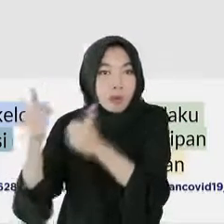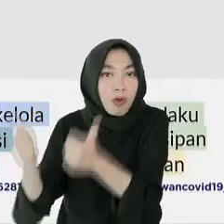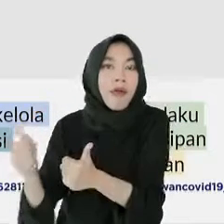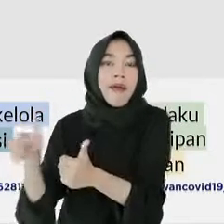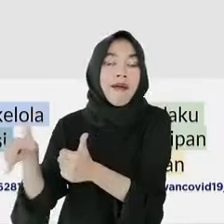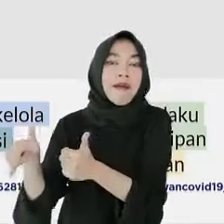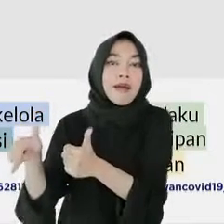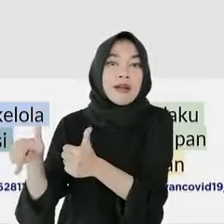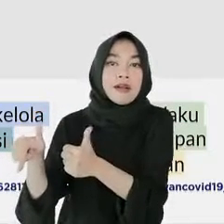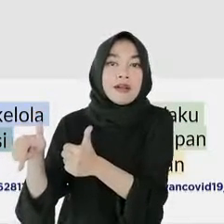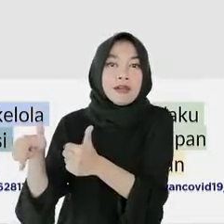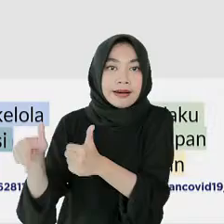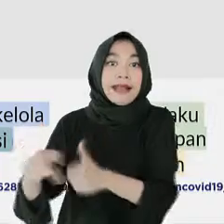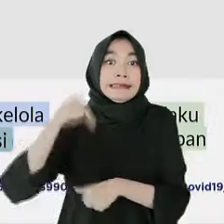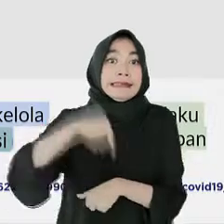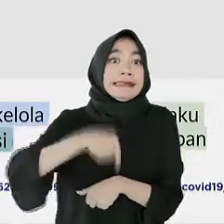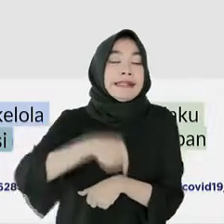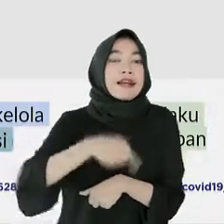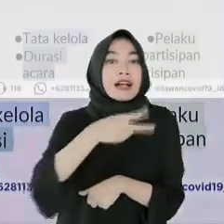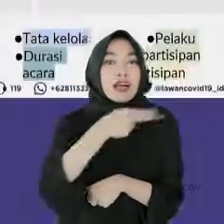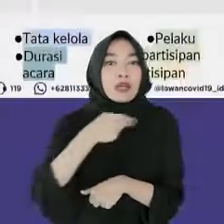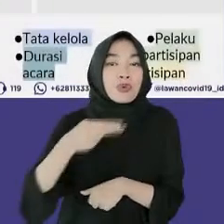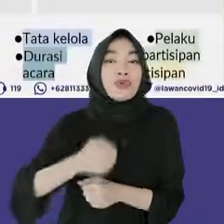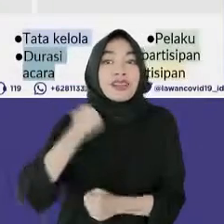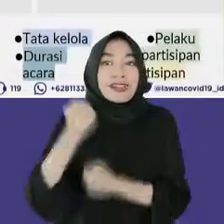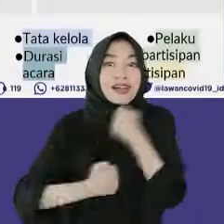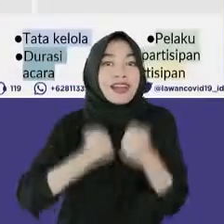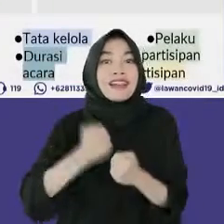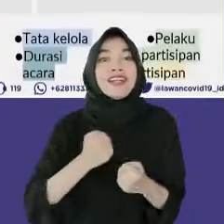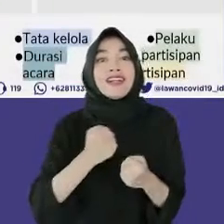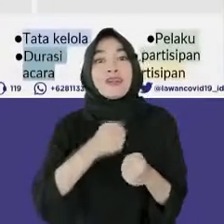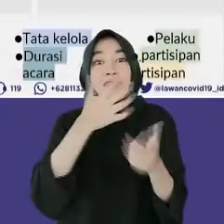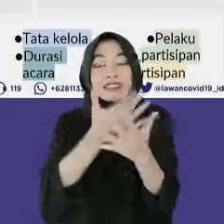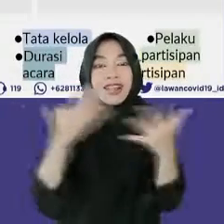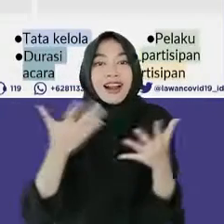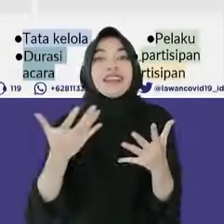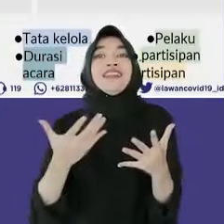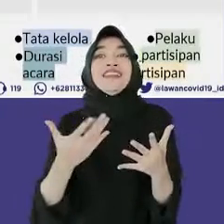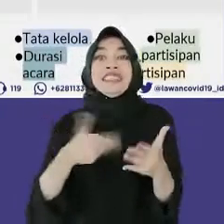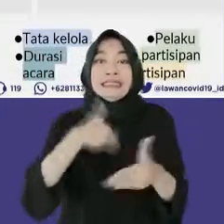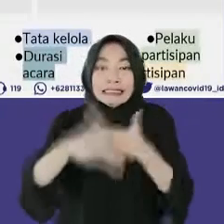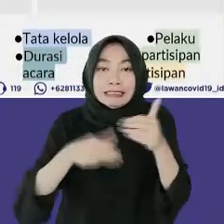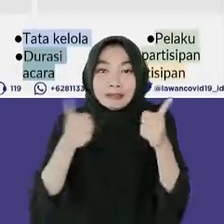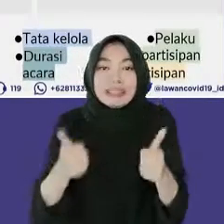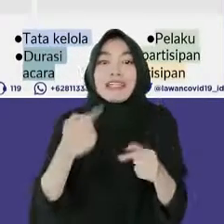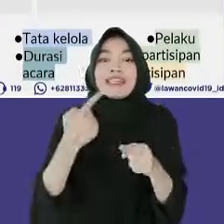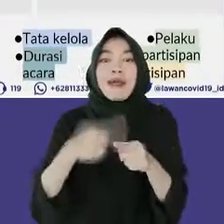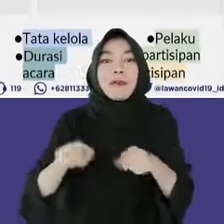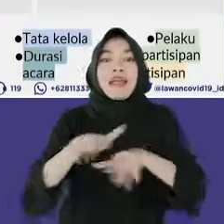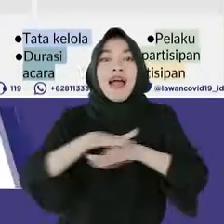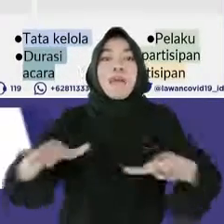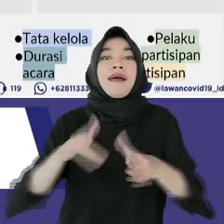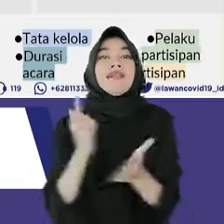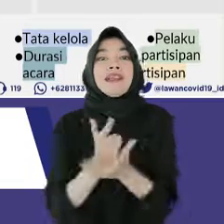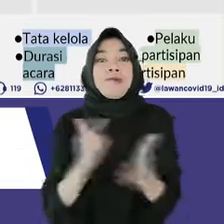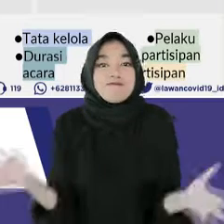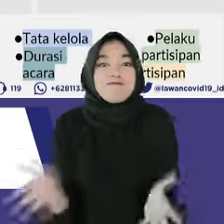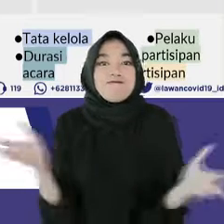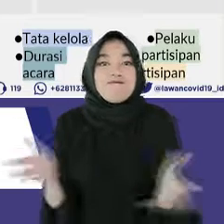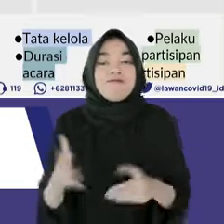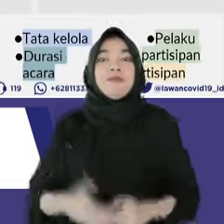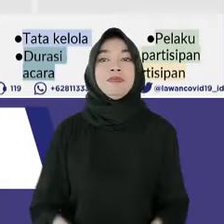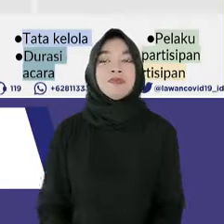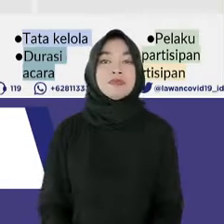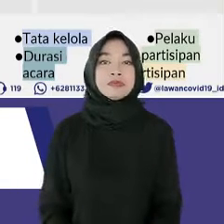berupaya mewadahi aktivitas masyarakat untuk tetap produktif, namun aman COVID-19. Oleh karena itu,